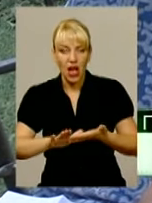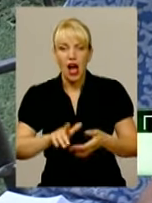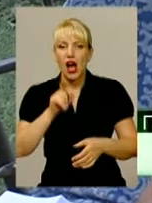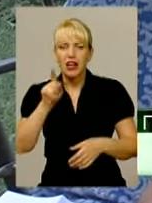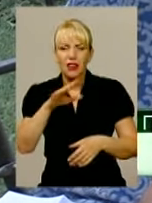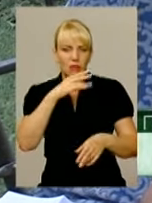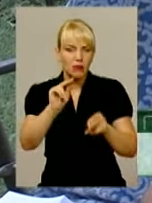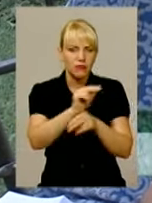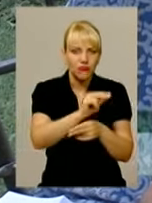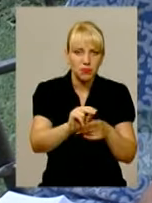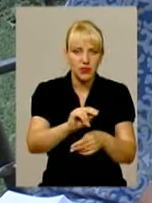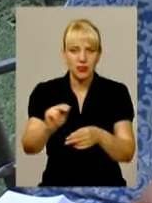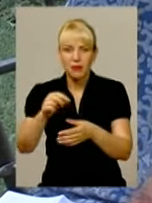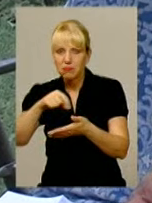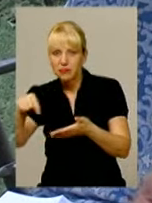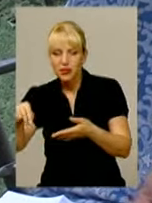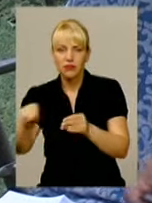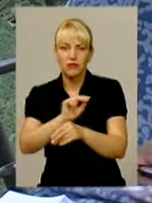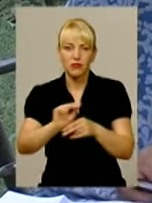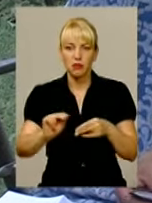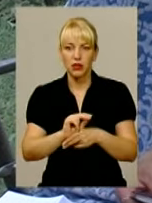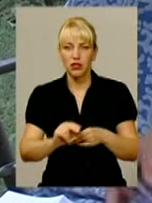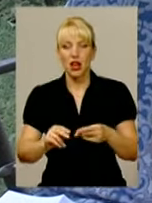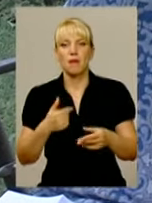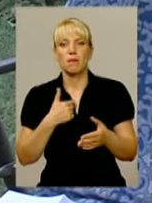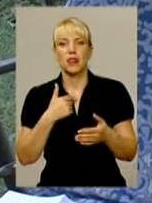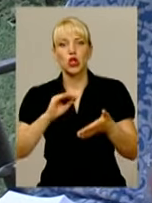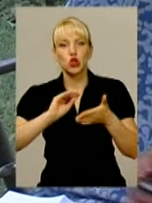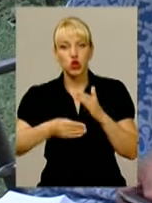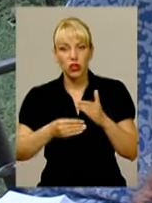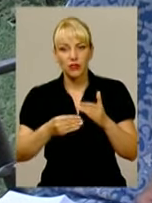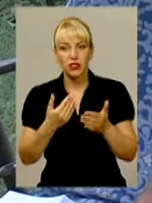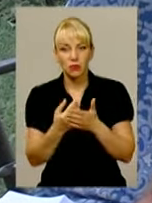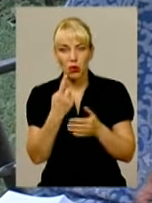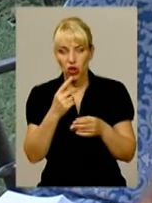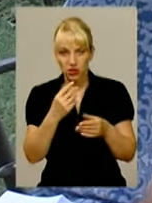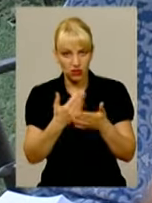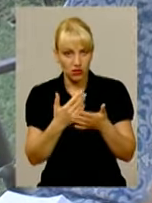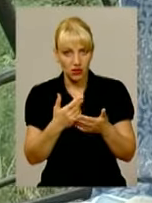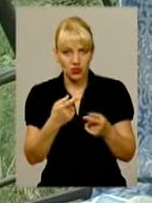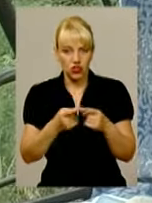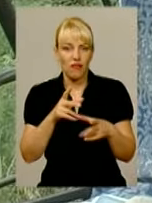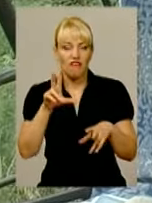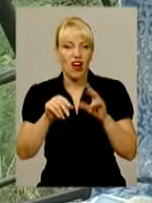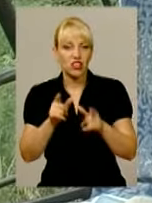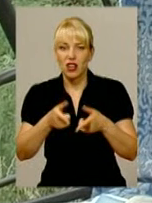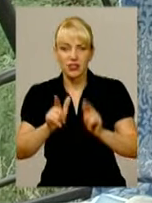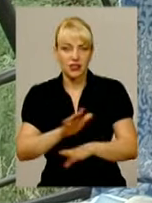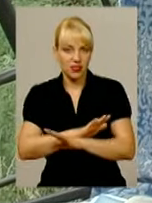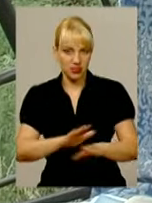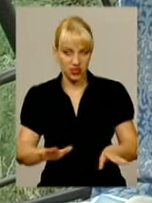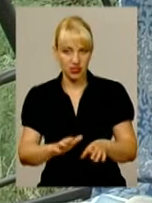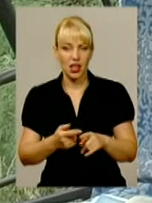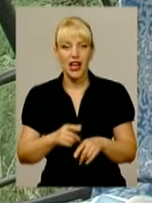виправлення, там. Якби в нас в фільській раді от брати довідку, одне хоч виправлення, вона вже не дійсна. В Дережні за 14